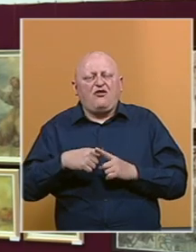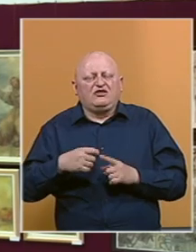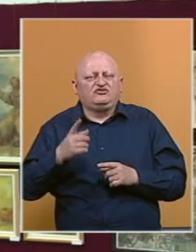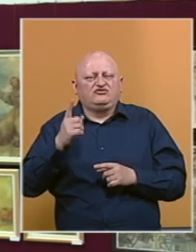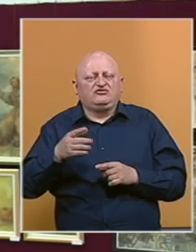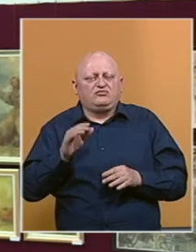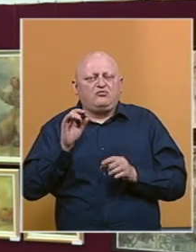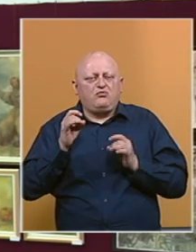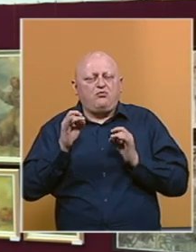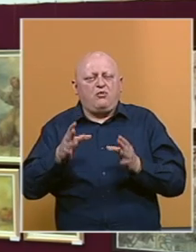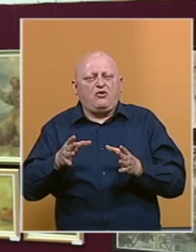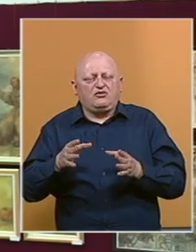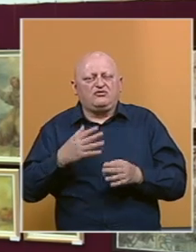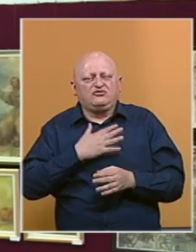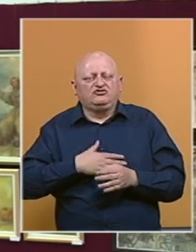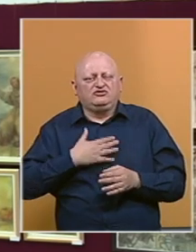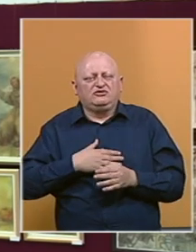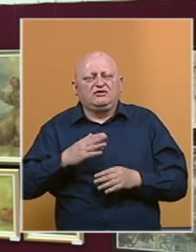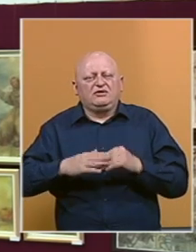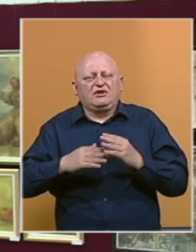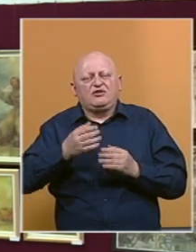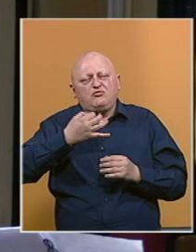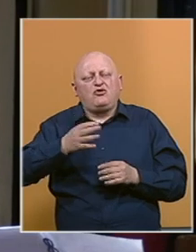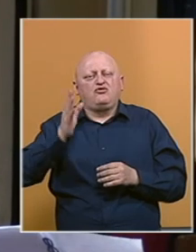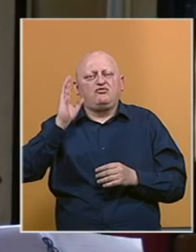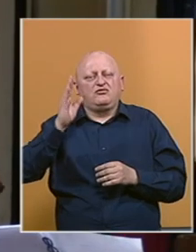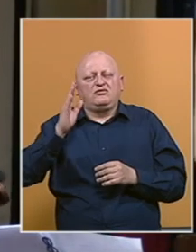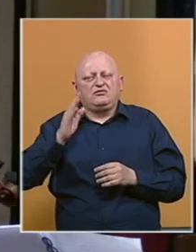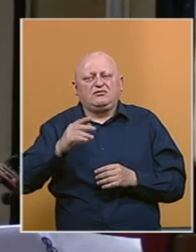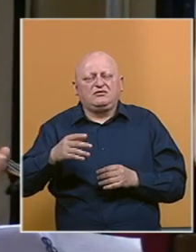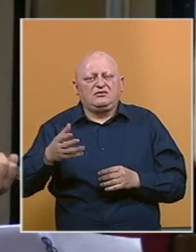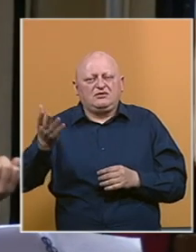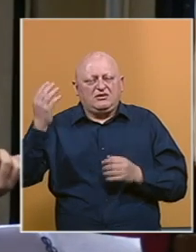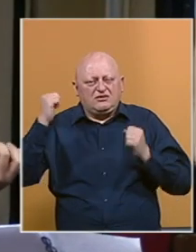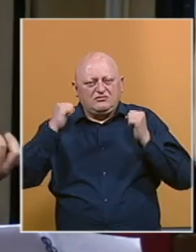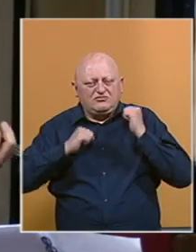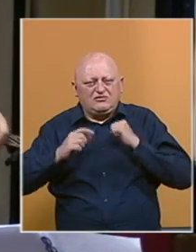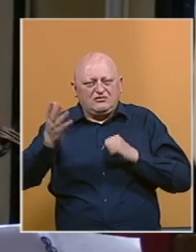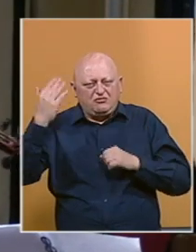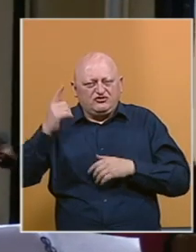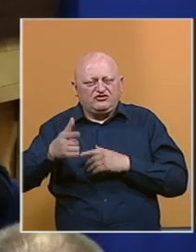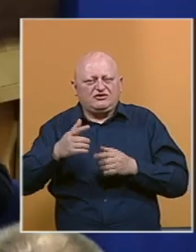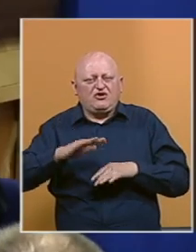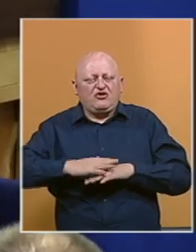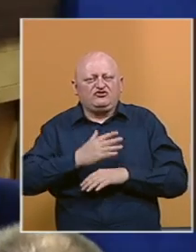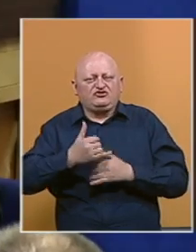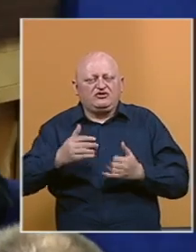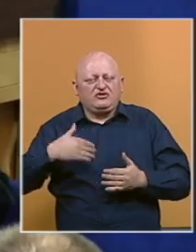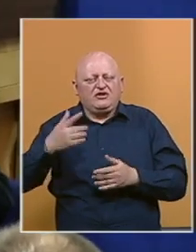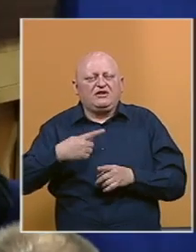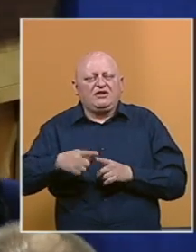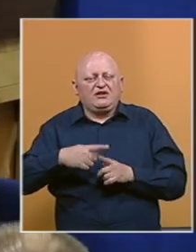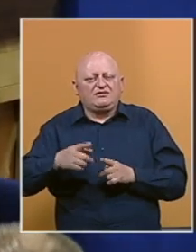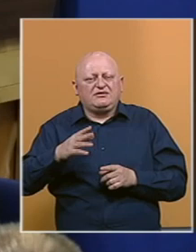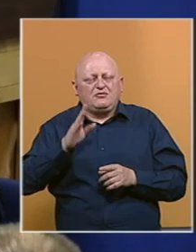poruka da želimo graditi neku bolju budućnost. Breme nedavne prošlosti se osjeća u gradu, pa je to i dodatni razlog što su